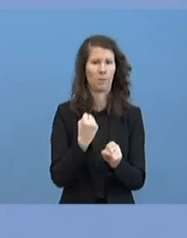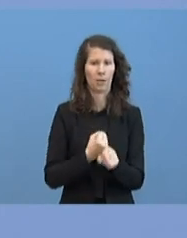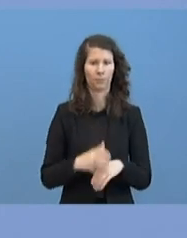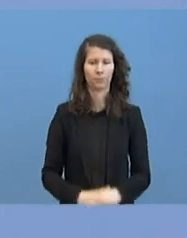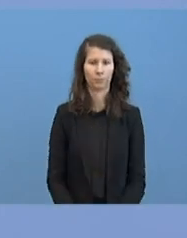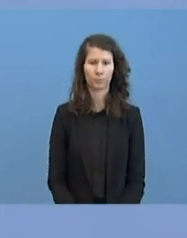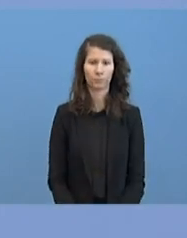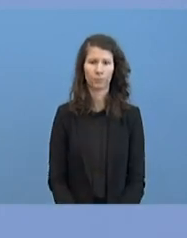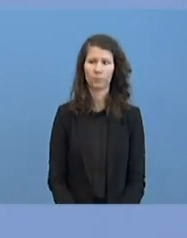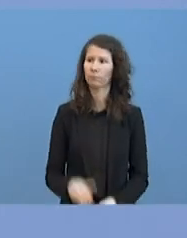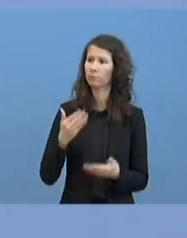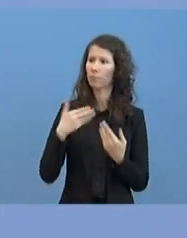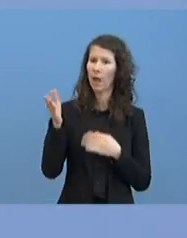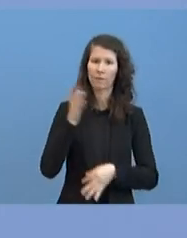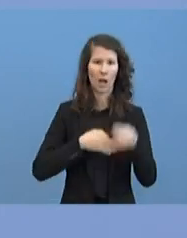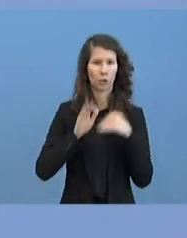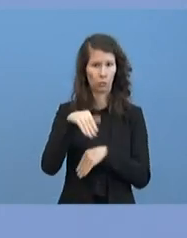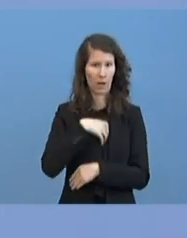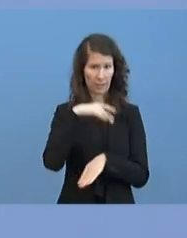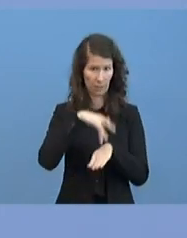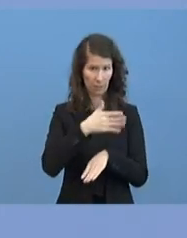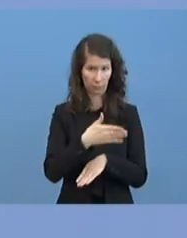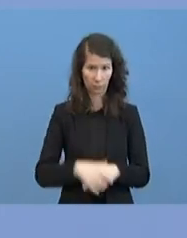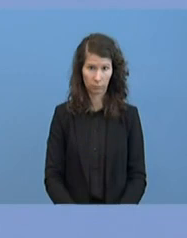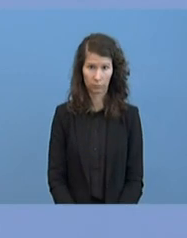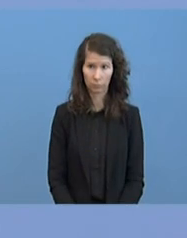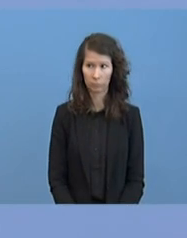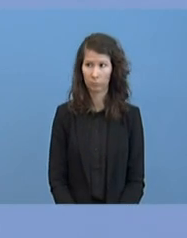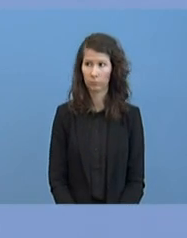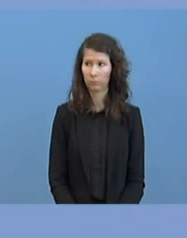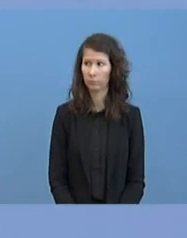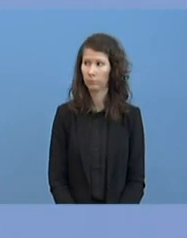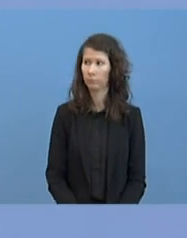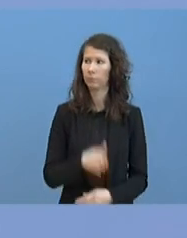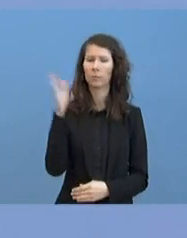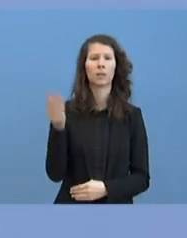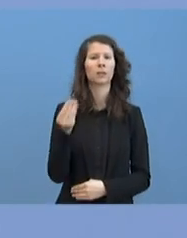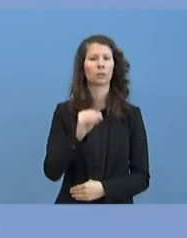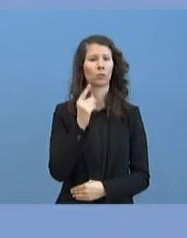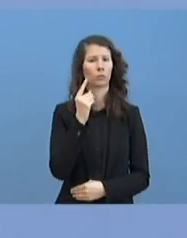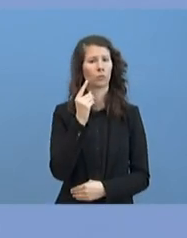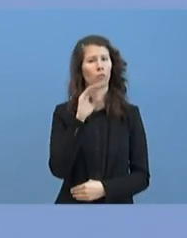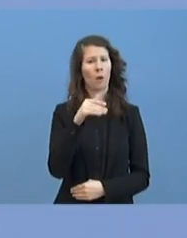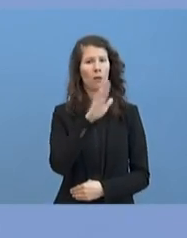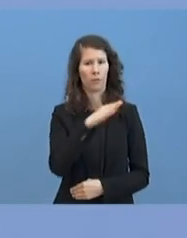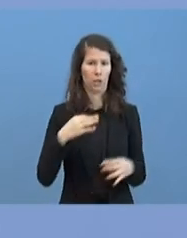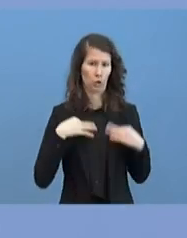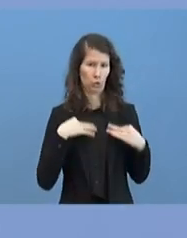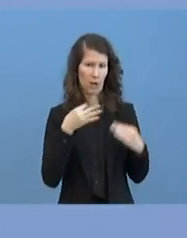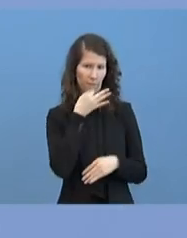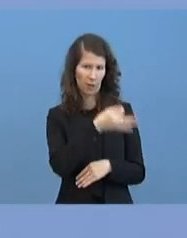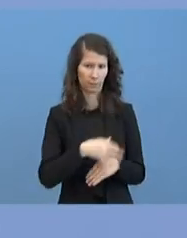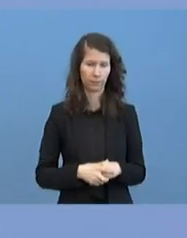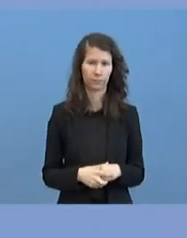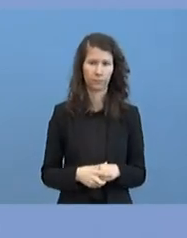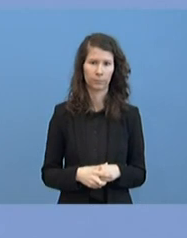Gibt es noch Fragen zur Kanzlerin? Ich habe noch eine Frage zum Gesundheitszustand. Sorry, wenn das schon gesagt wurde, ich bin mir jetzt